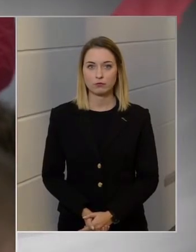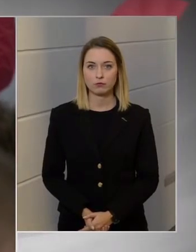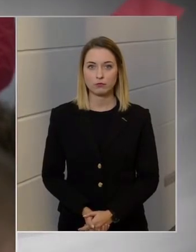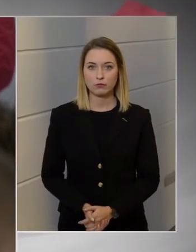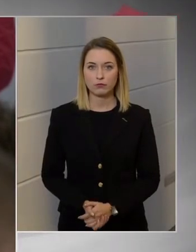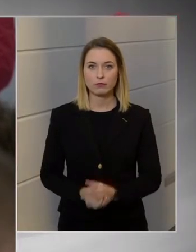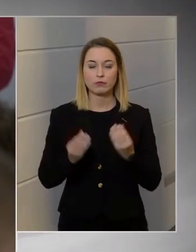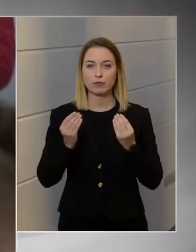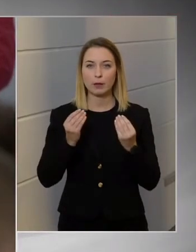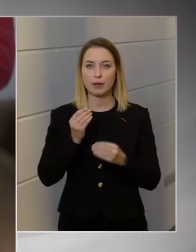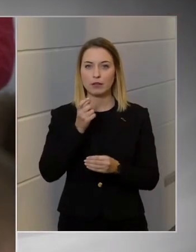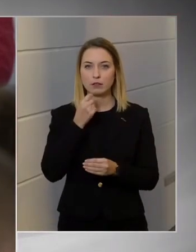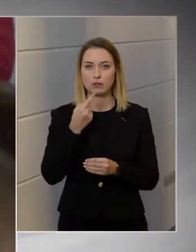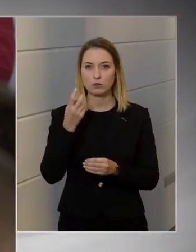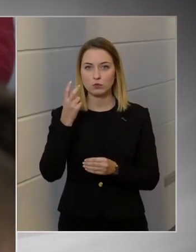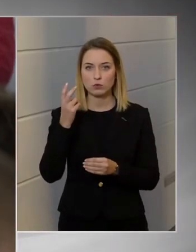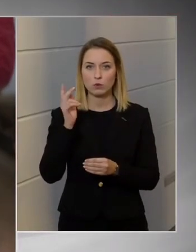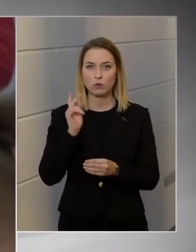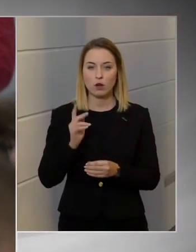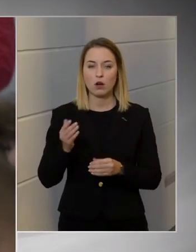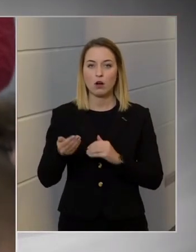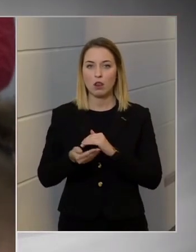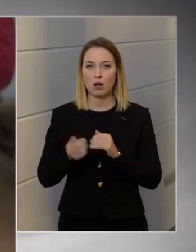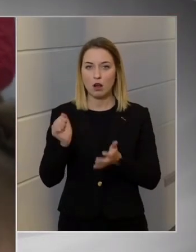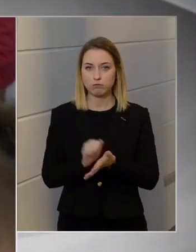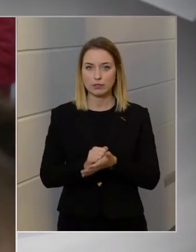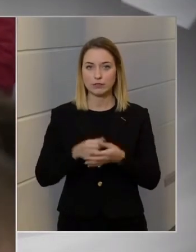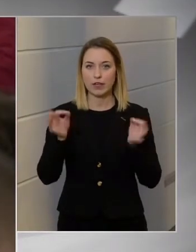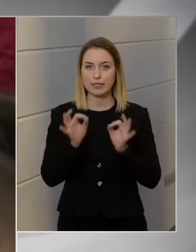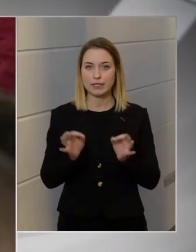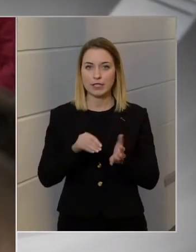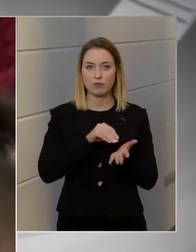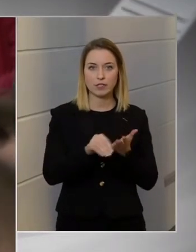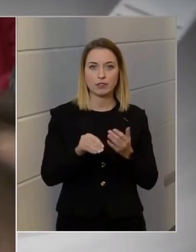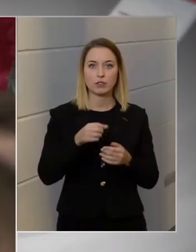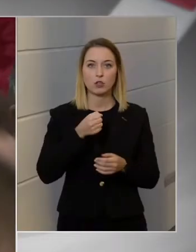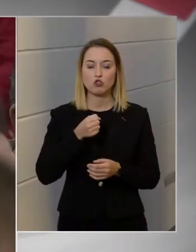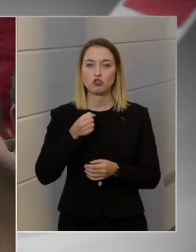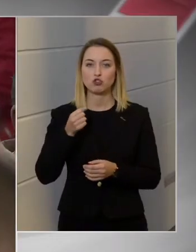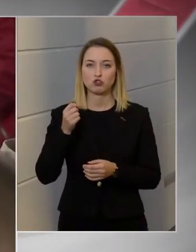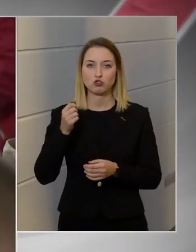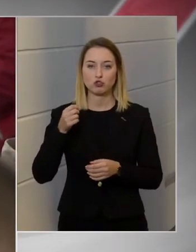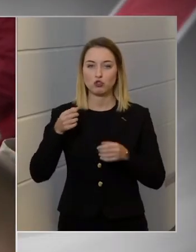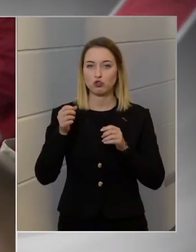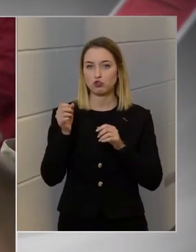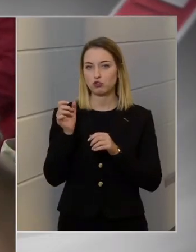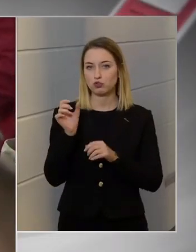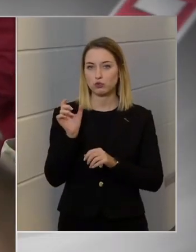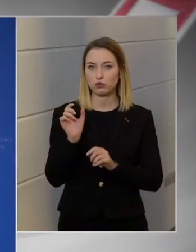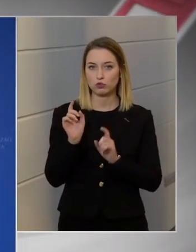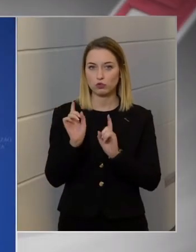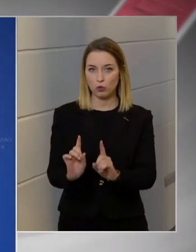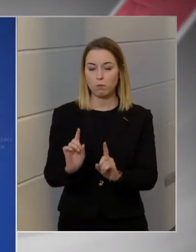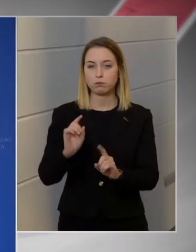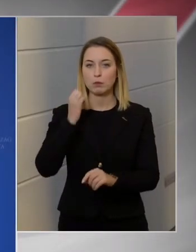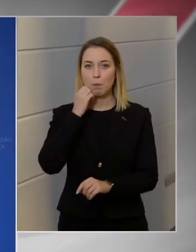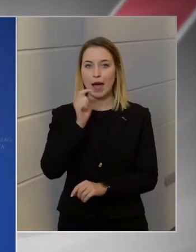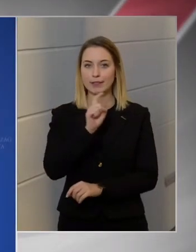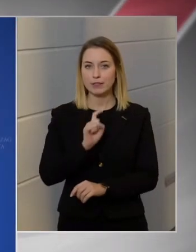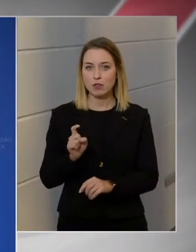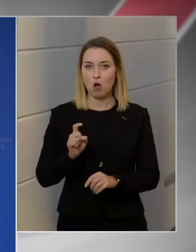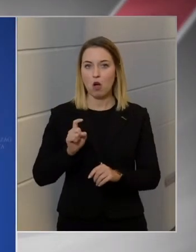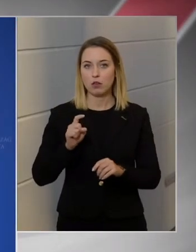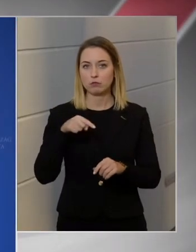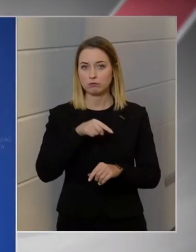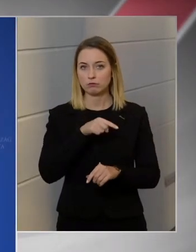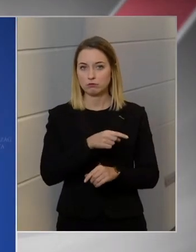Miért a CÖF CÖKA alapítvány cége fizeti a Stop Markizai kampányplakátokat? Hogy hogyan